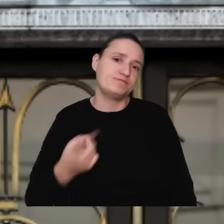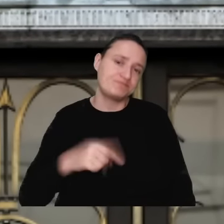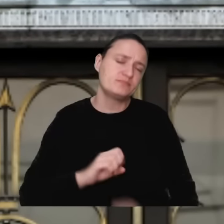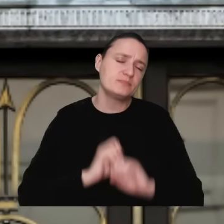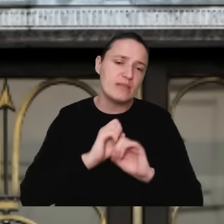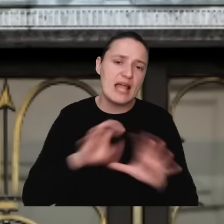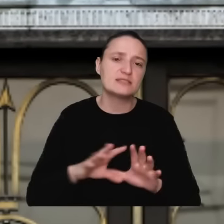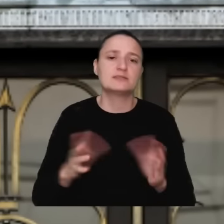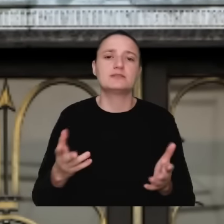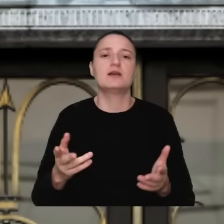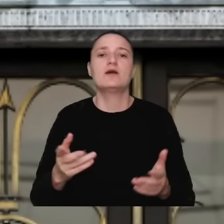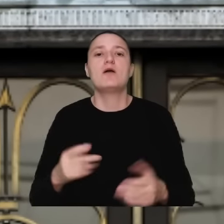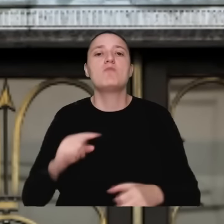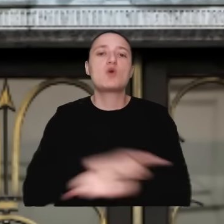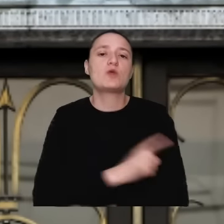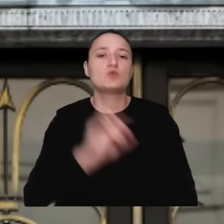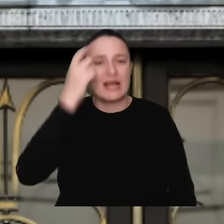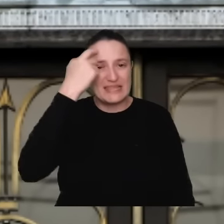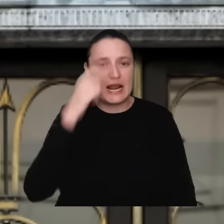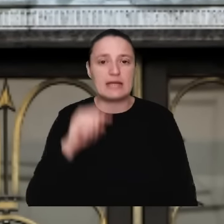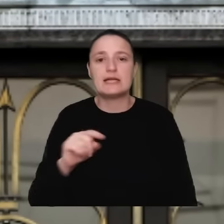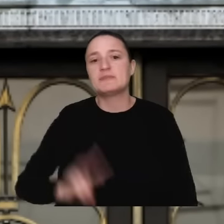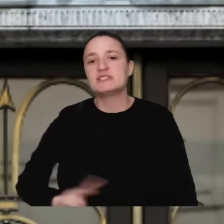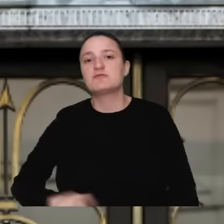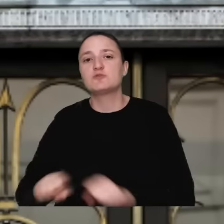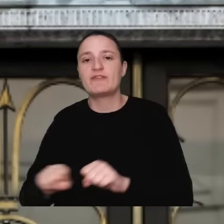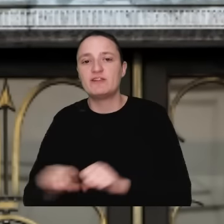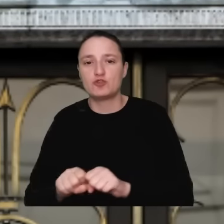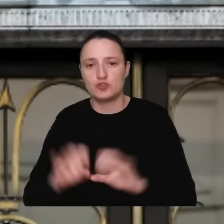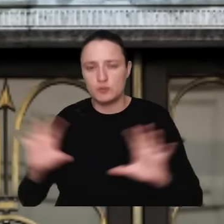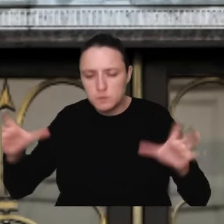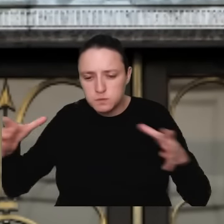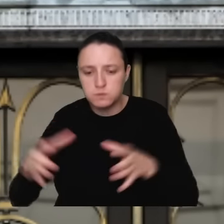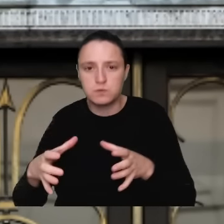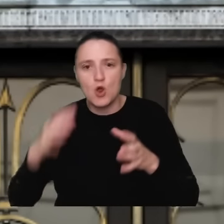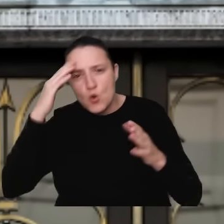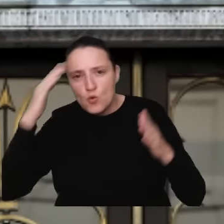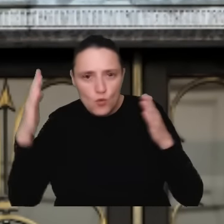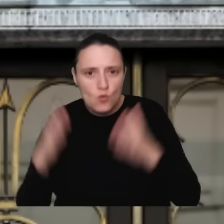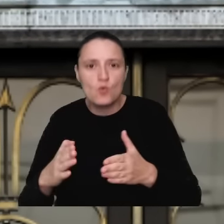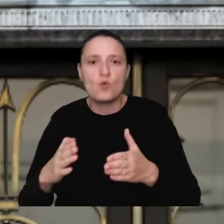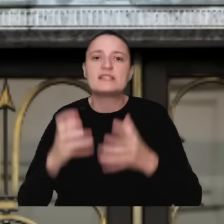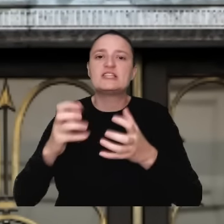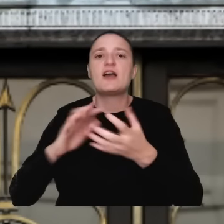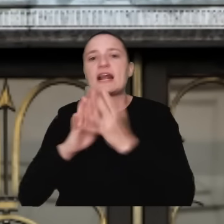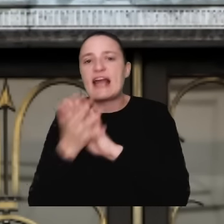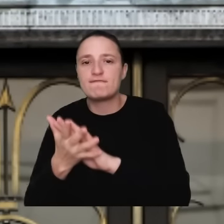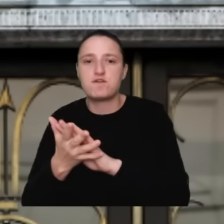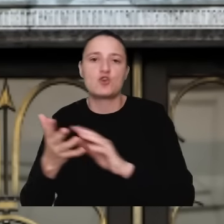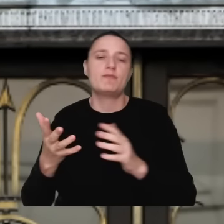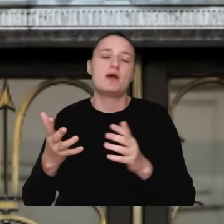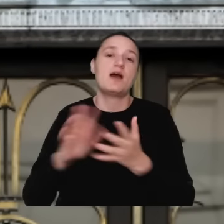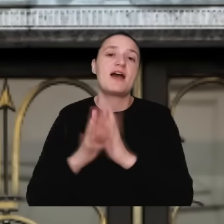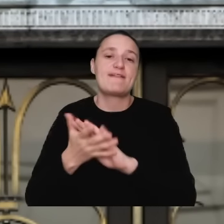prokuratura generalna, Ministerstwo Sprawiedliwości skoncentrowało bardziej swoją uwagę na chęci reformy, wymiaru sprawiedliwości,